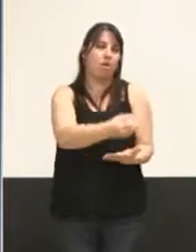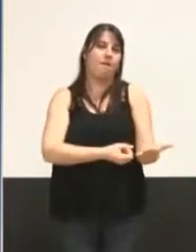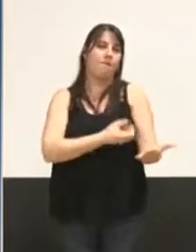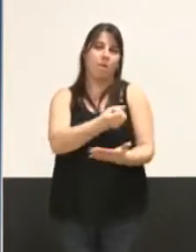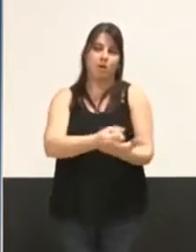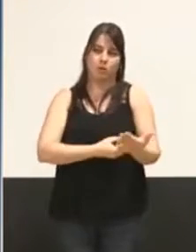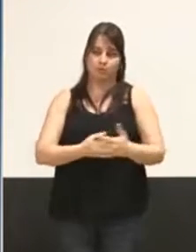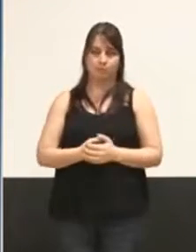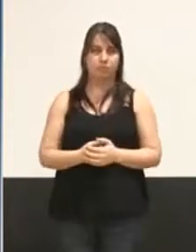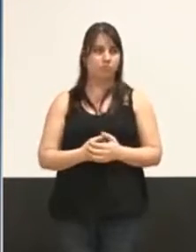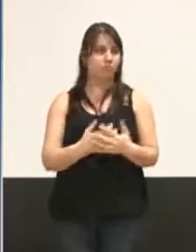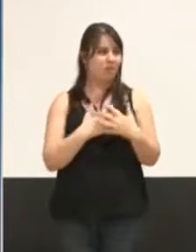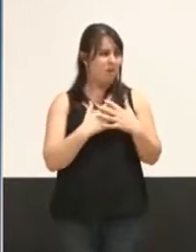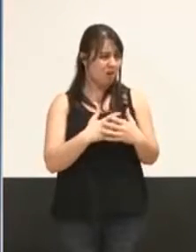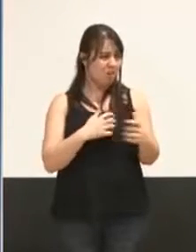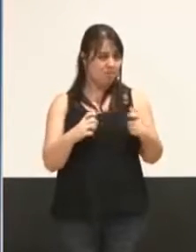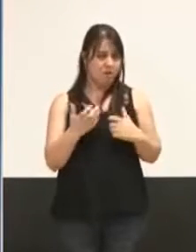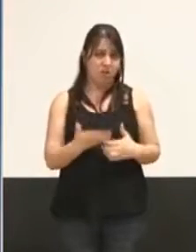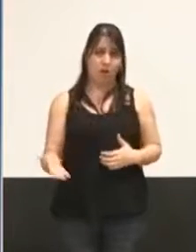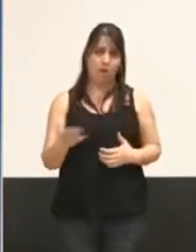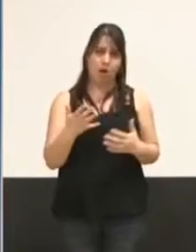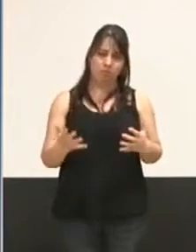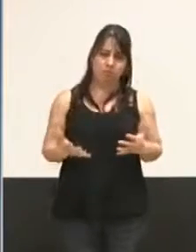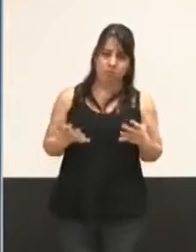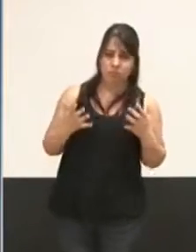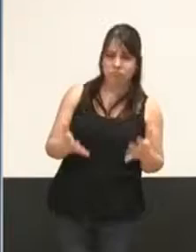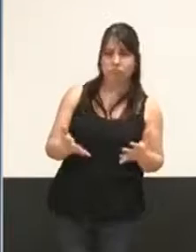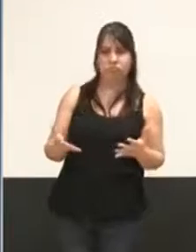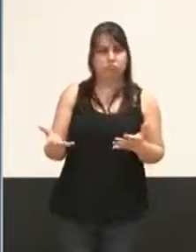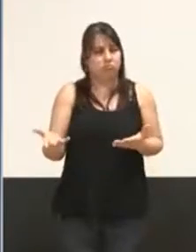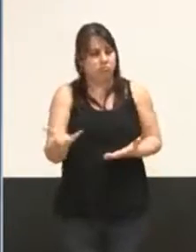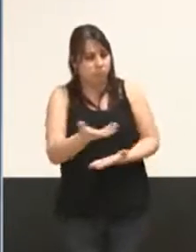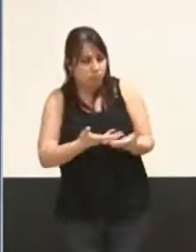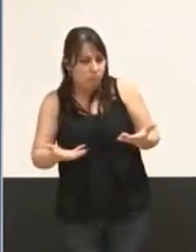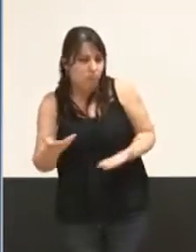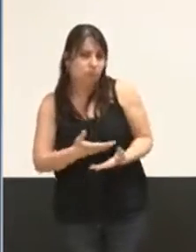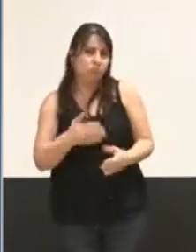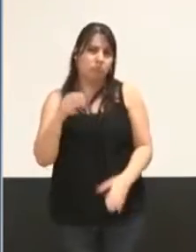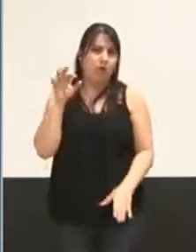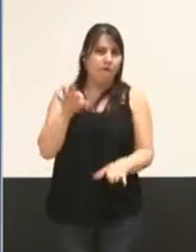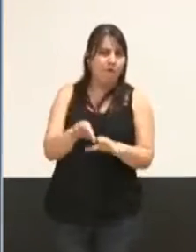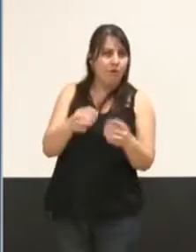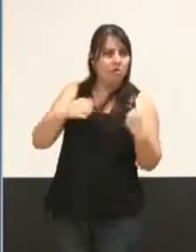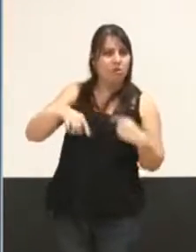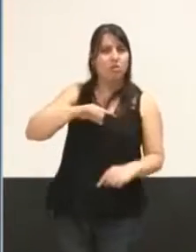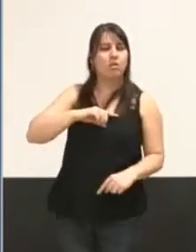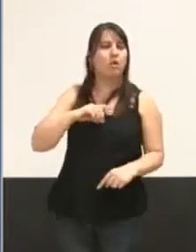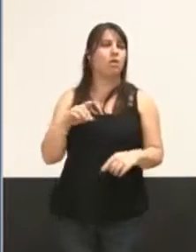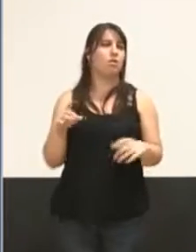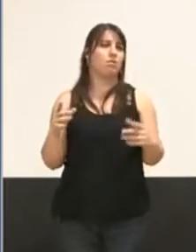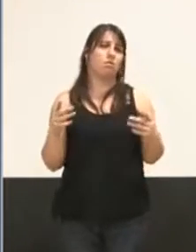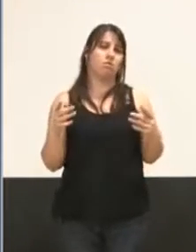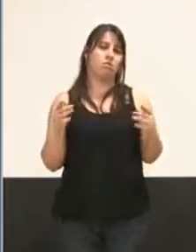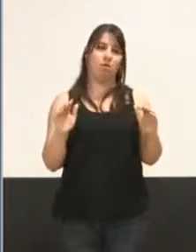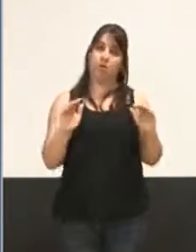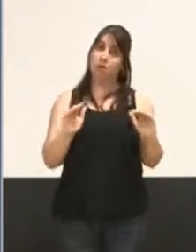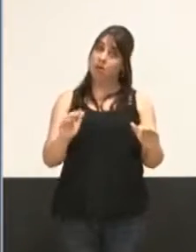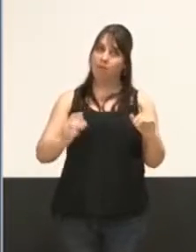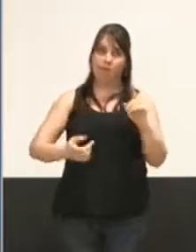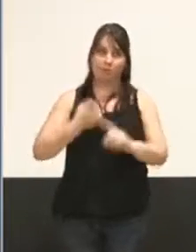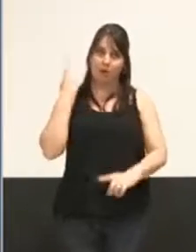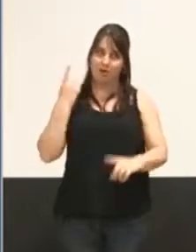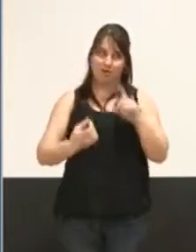Mes chers collègues, par notre engagement, par nos échanges, par nos votes, et c'est quand même le point